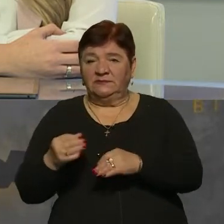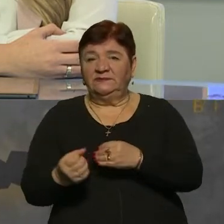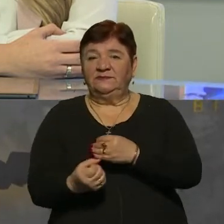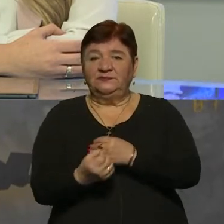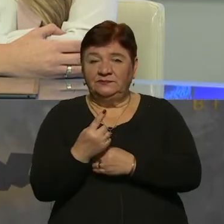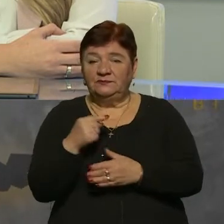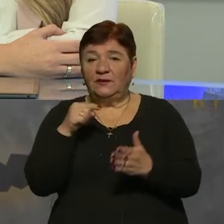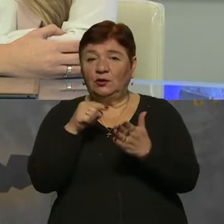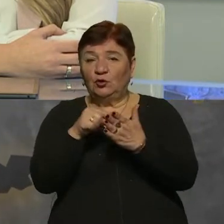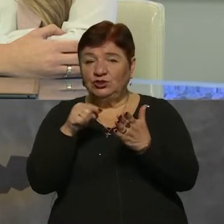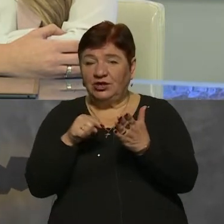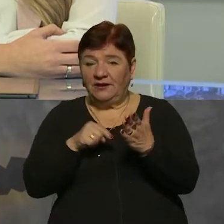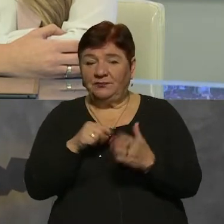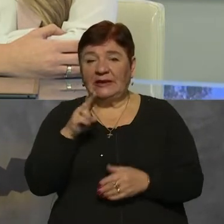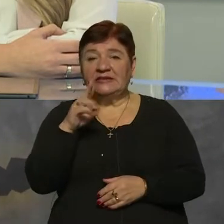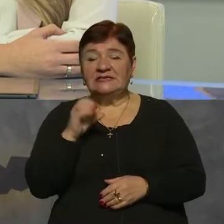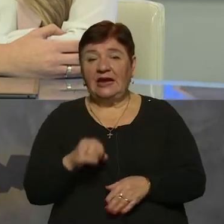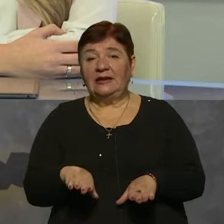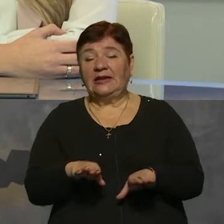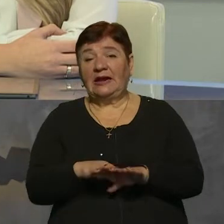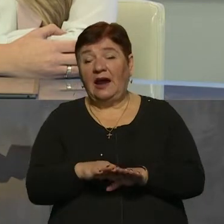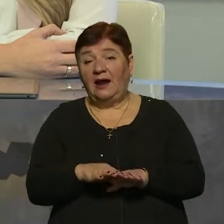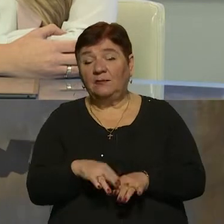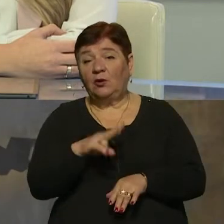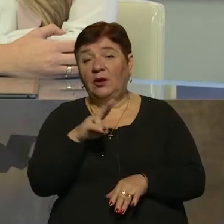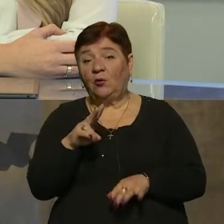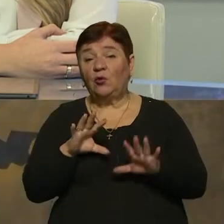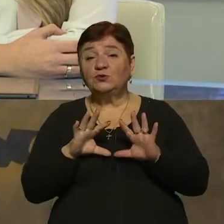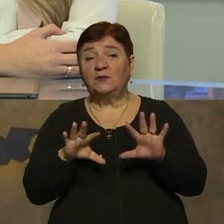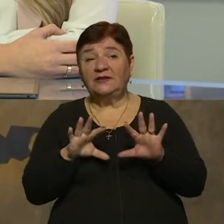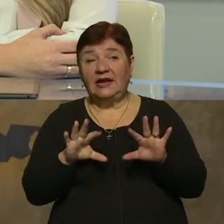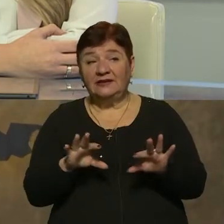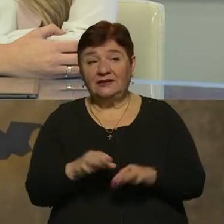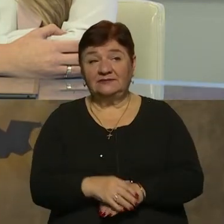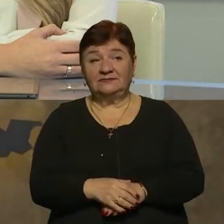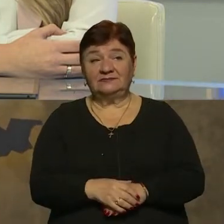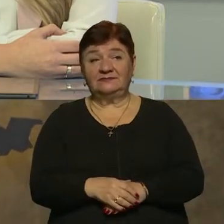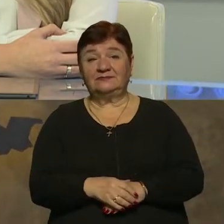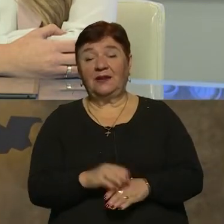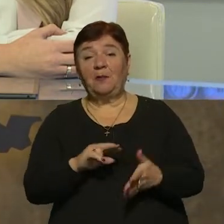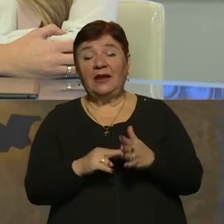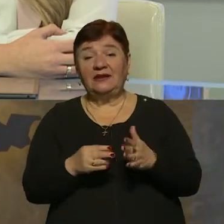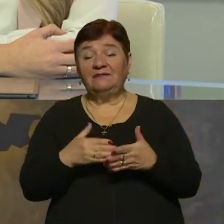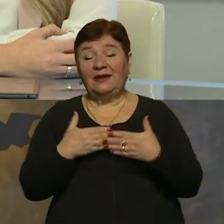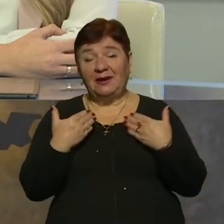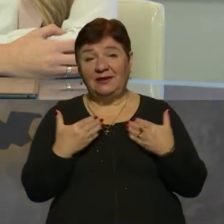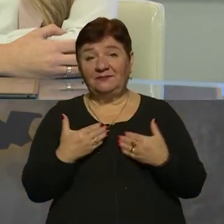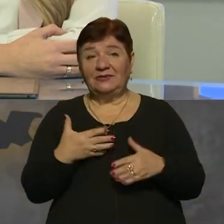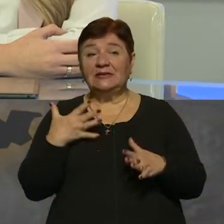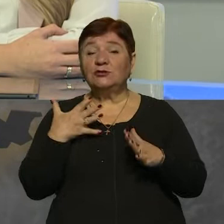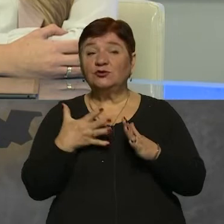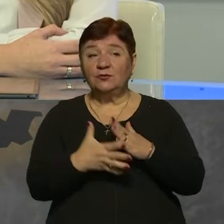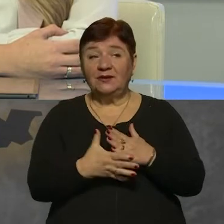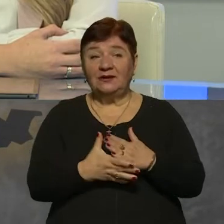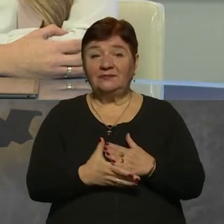'являються точки, це така річ, про яку розповідати планів немає. Зрозуміло.